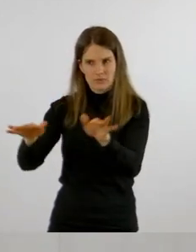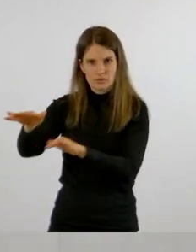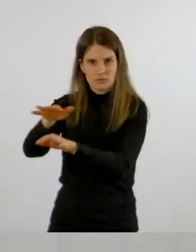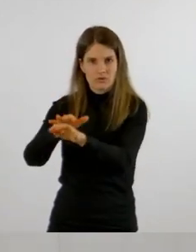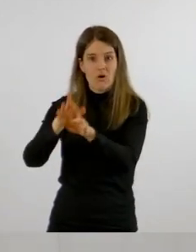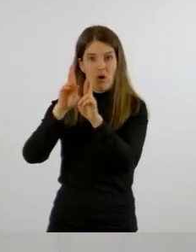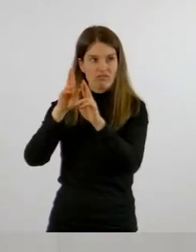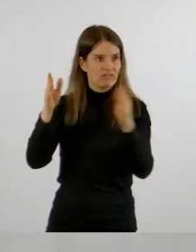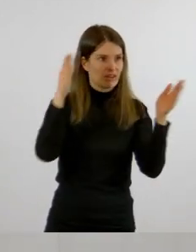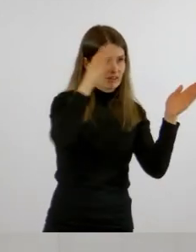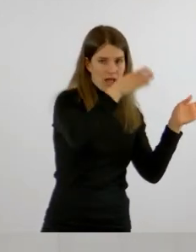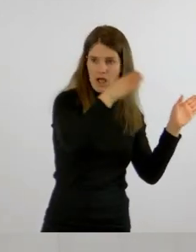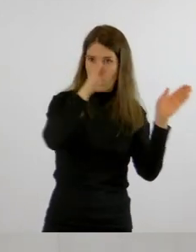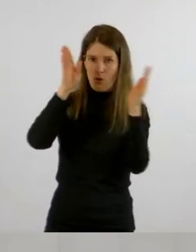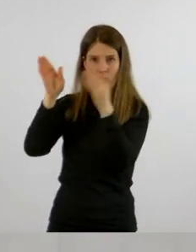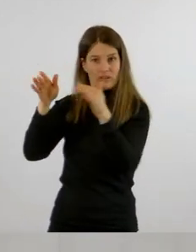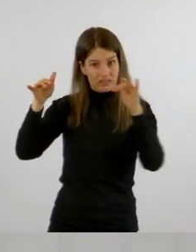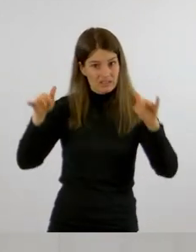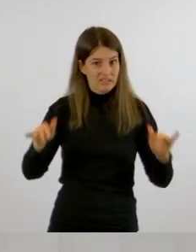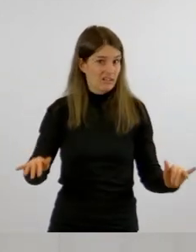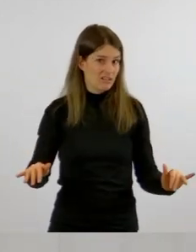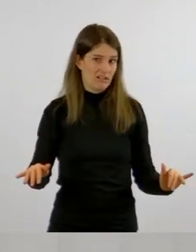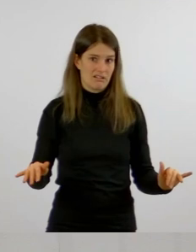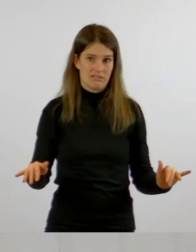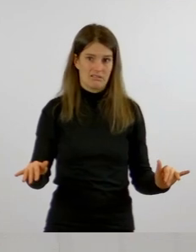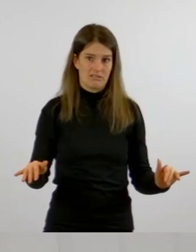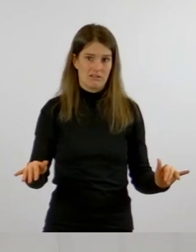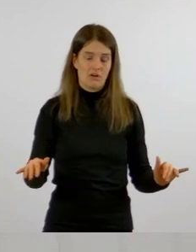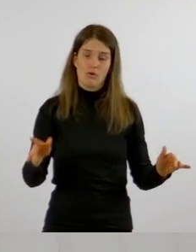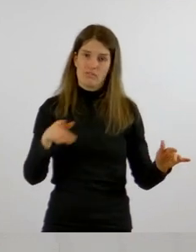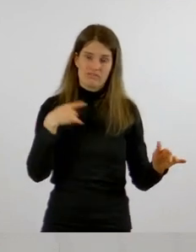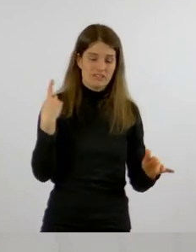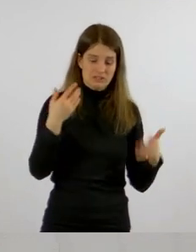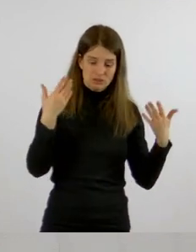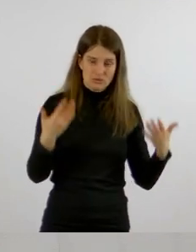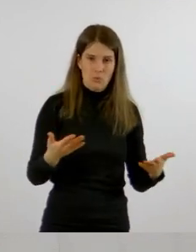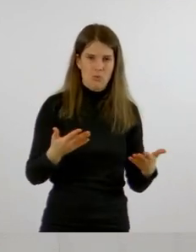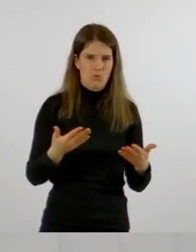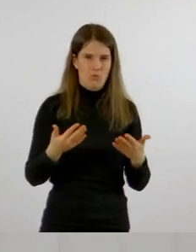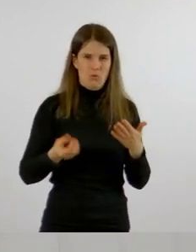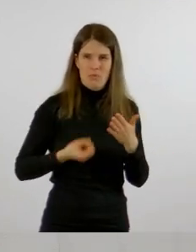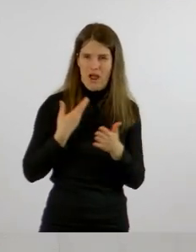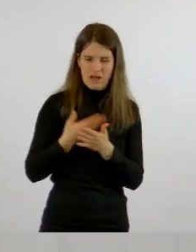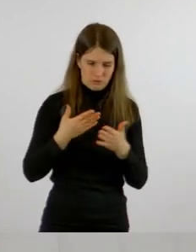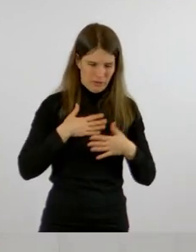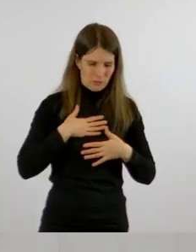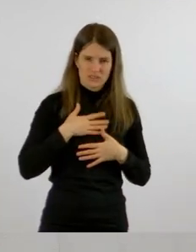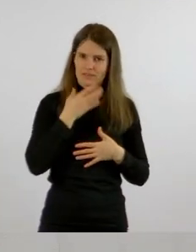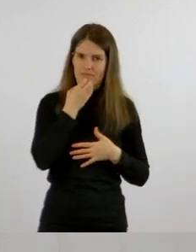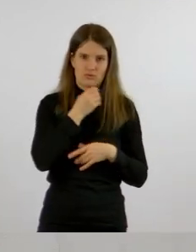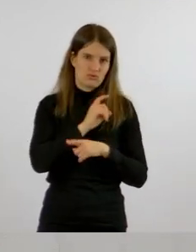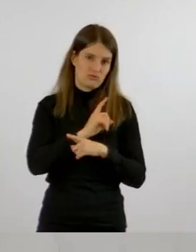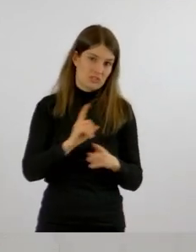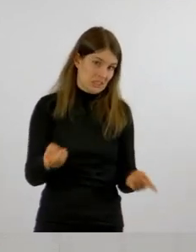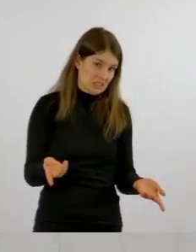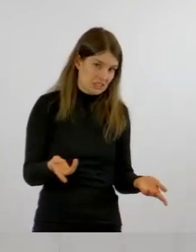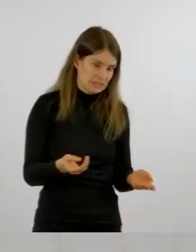so groß ist, dass wir nicht zu solchen überraschenden Aktionen hier im Landkreis kommen.